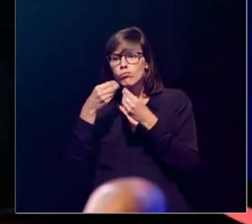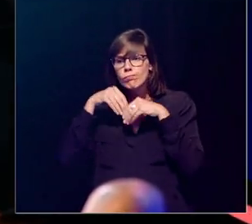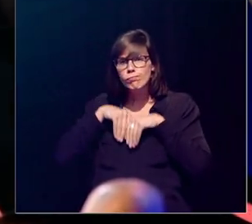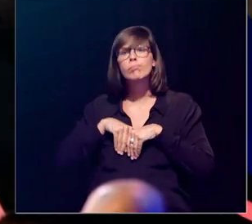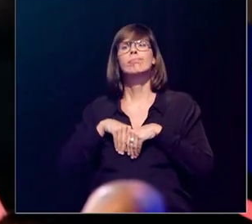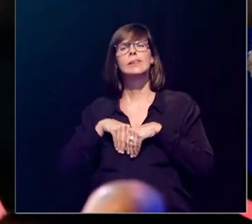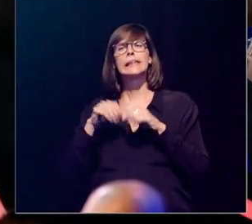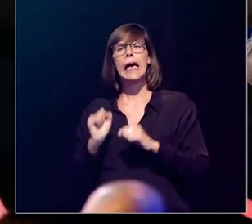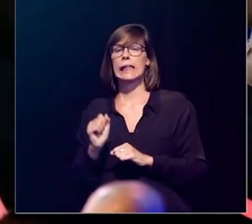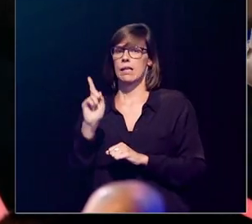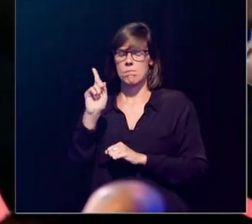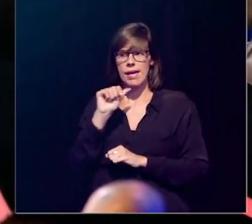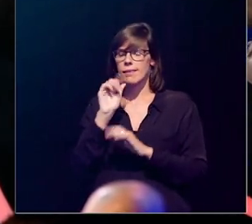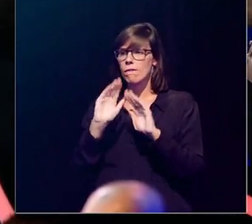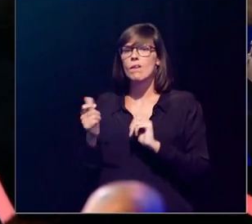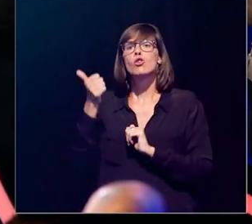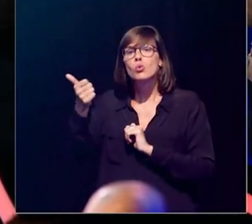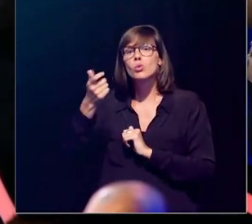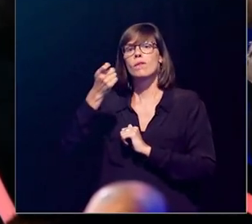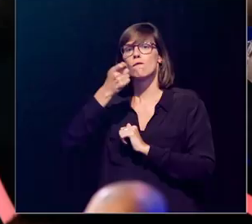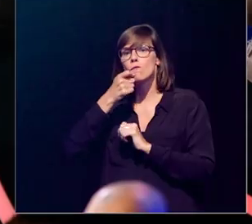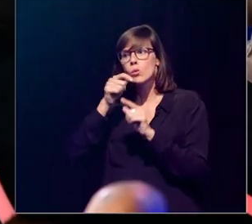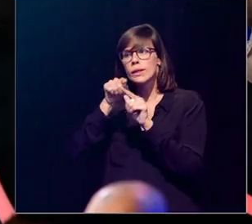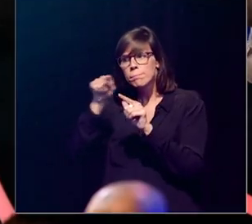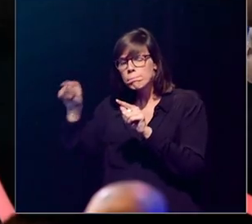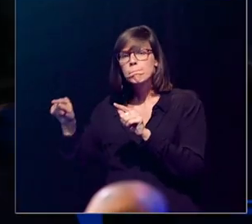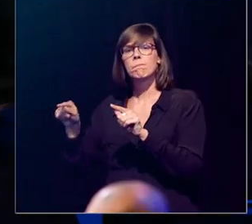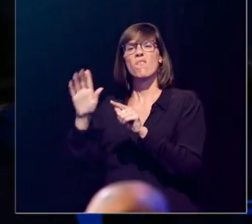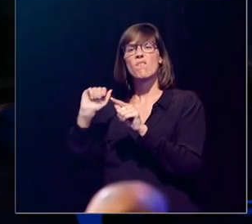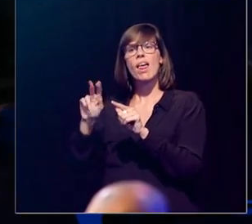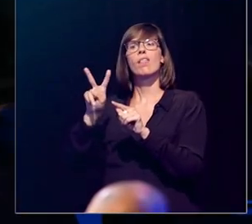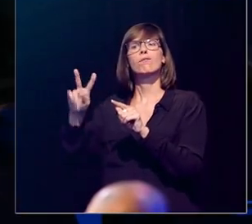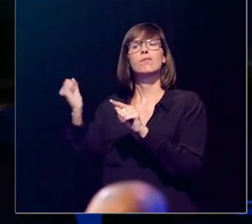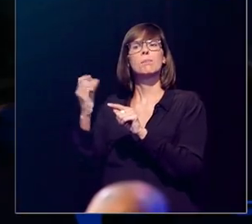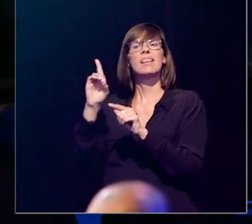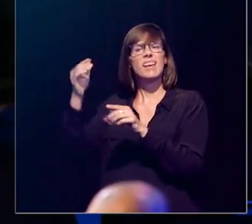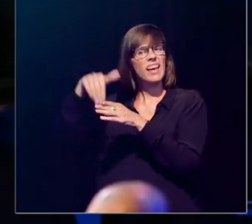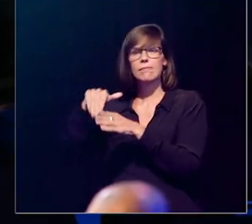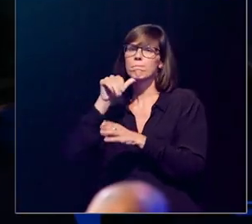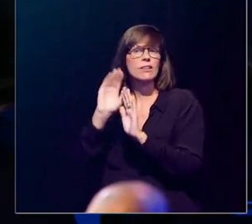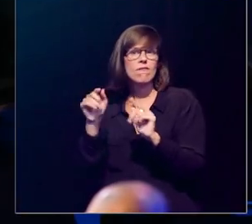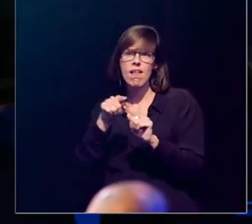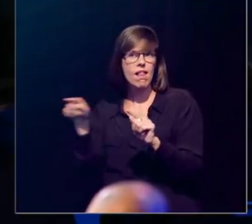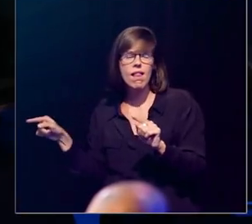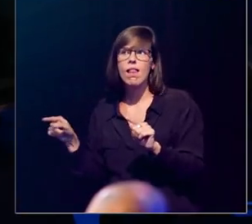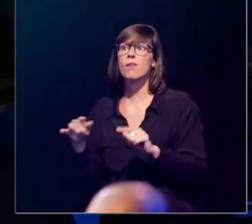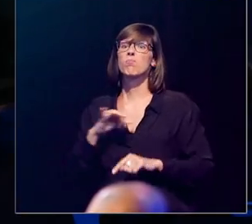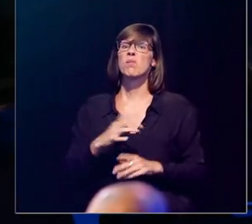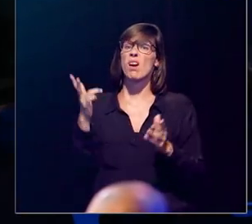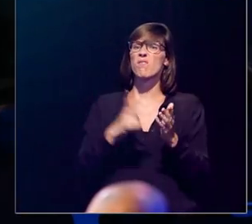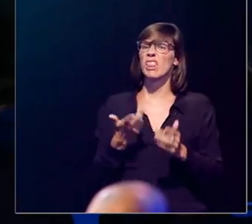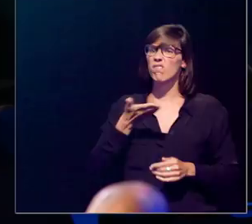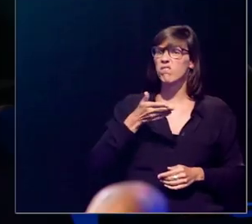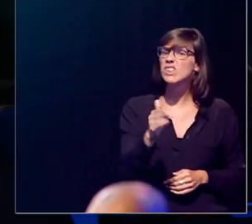maar er zijn eigenlijk niet zoveel goede voedingsbestanddelen die veel vitamine D bevatten. Er is vette vis,